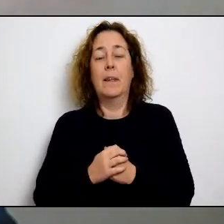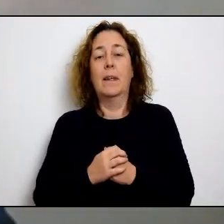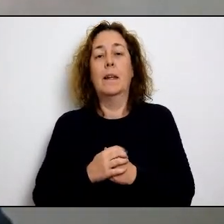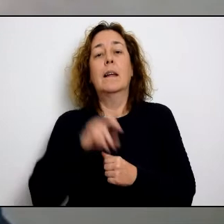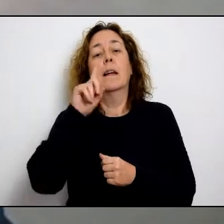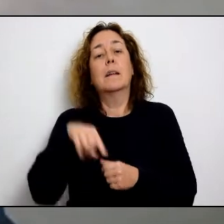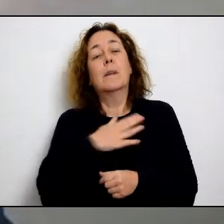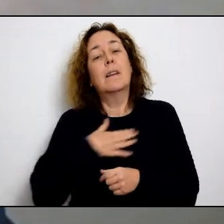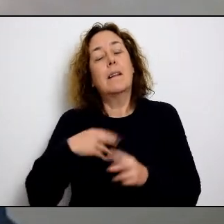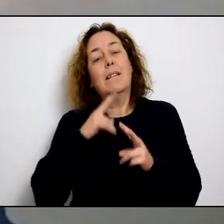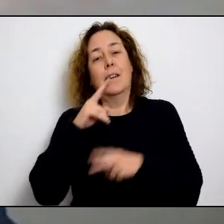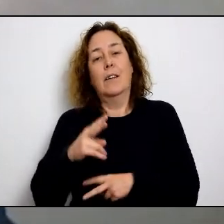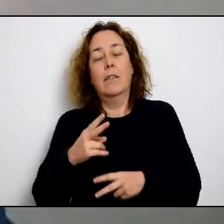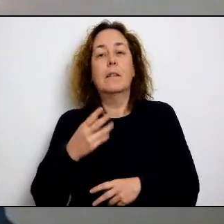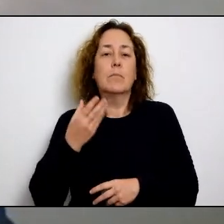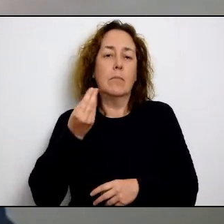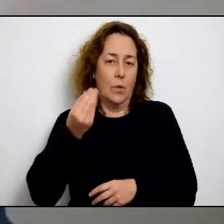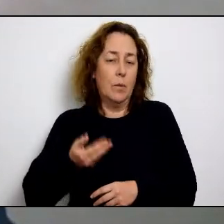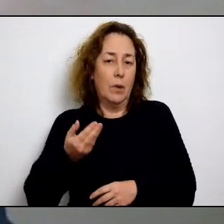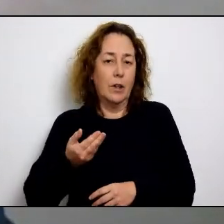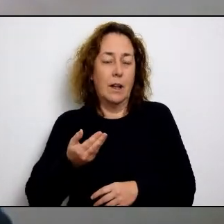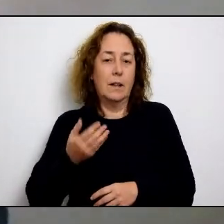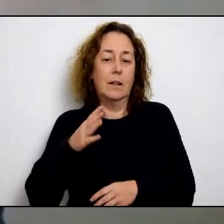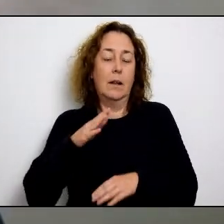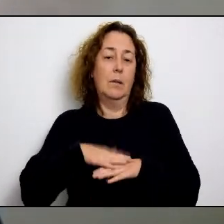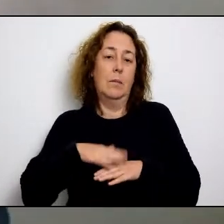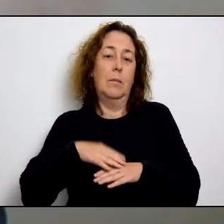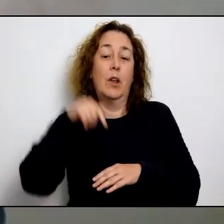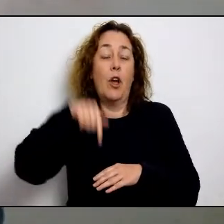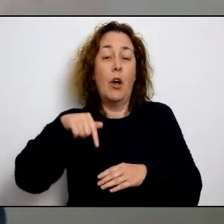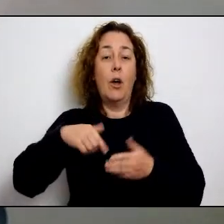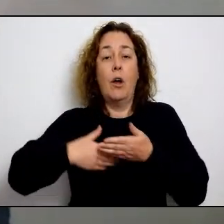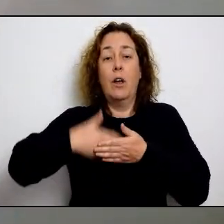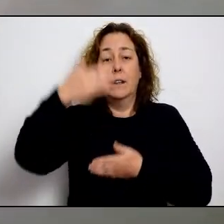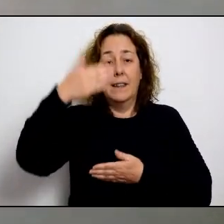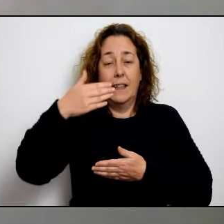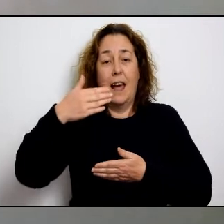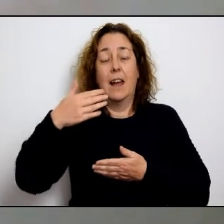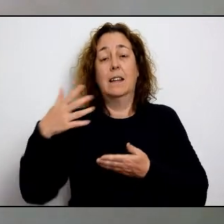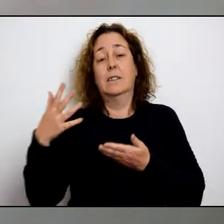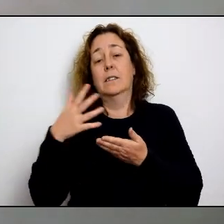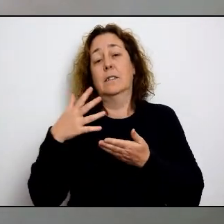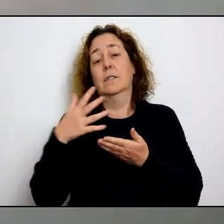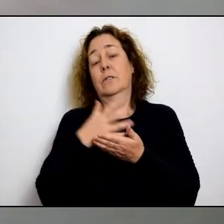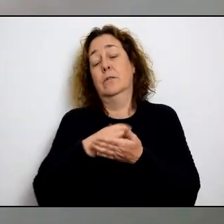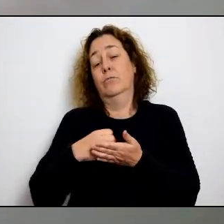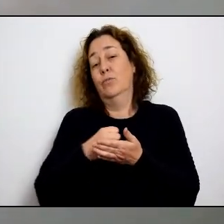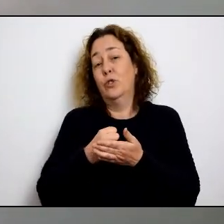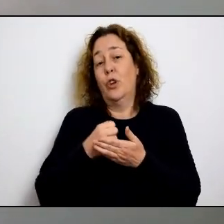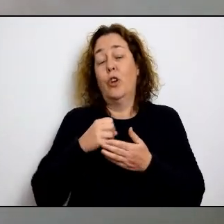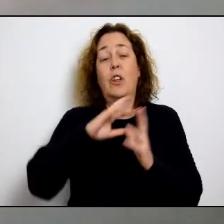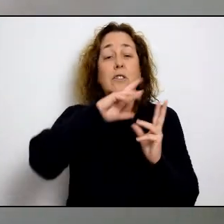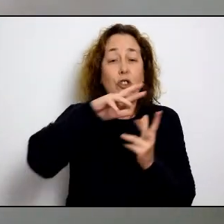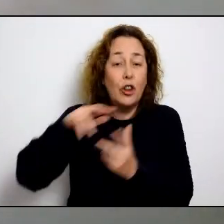socials i sanitàries que es donen d'aquesta situació. Dit això, vull comentar, perquè crec que també és important,